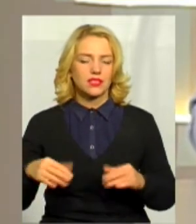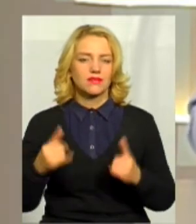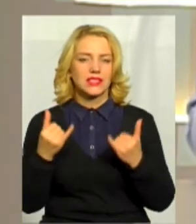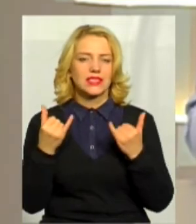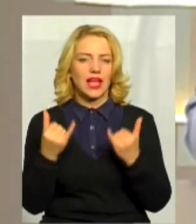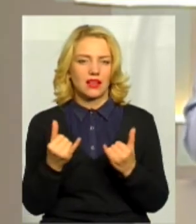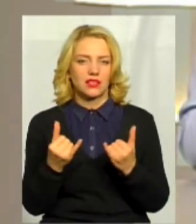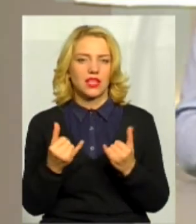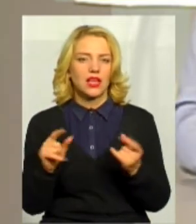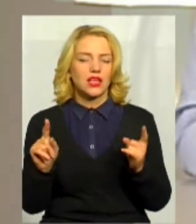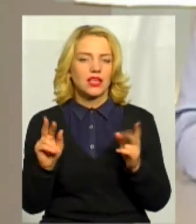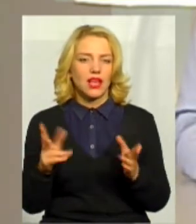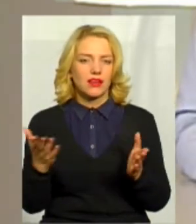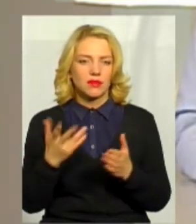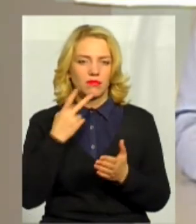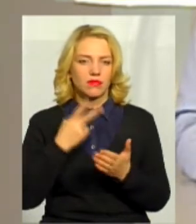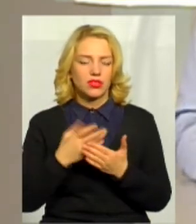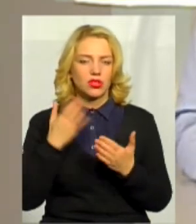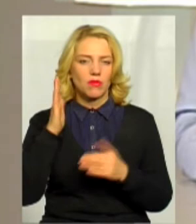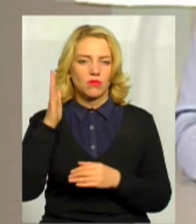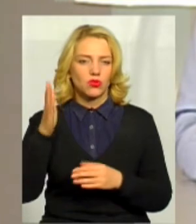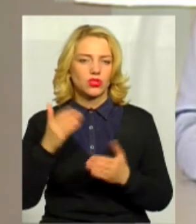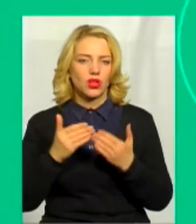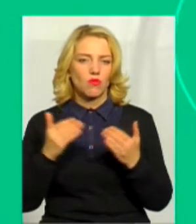І яким він бачить майбутній музею?